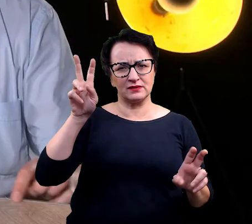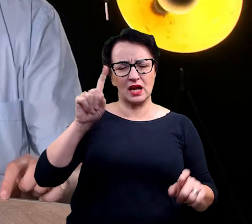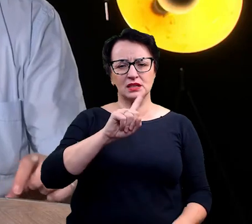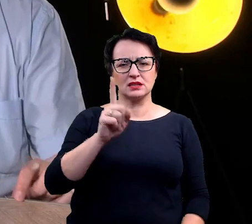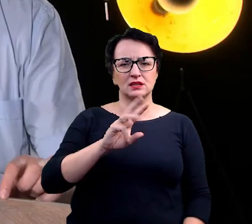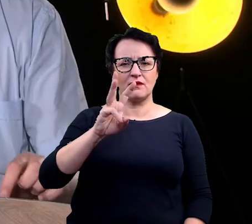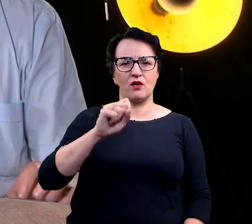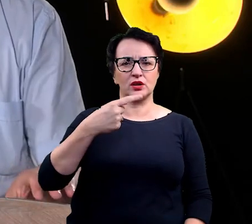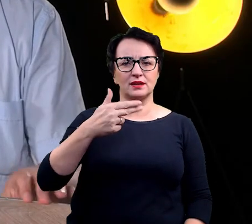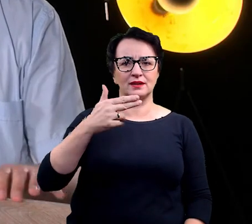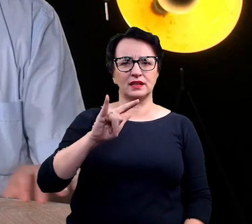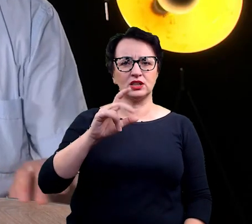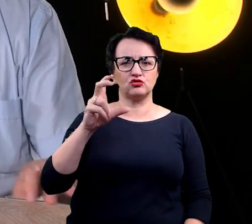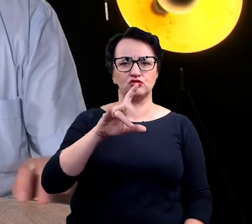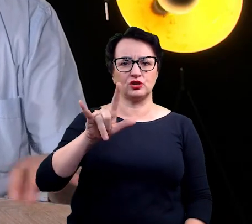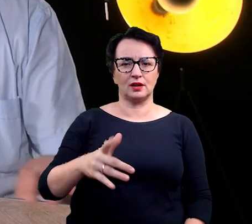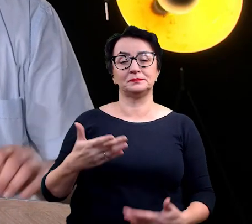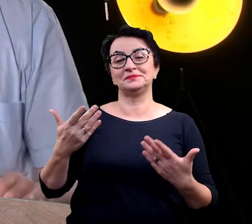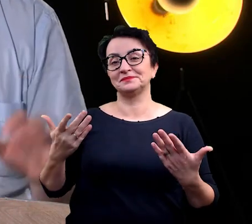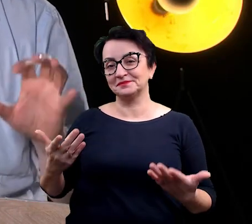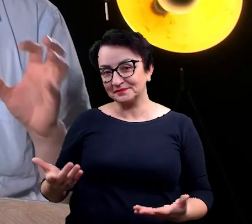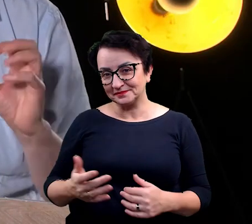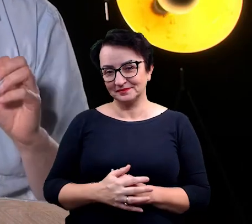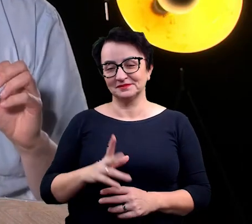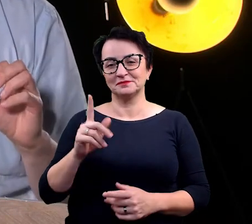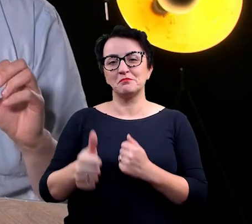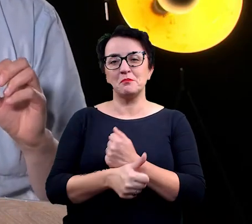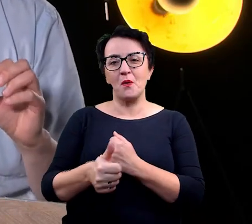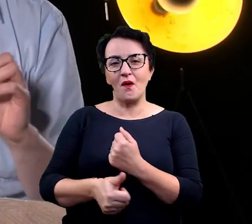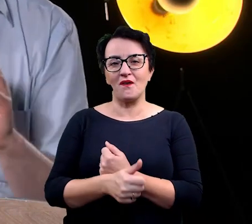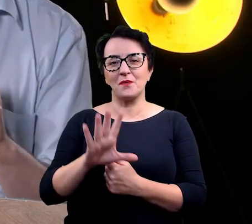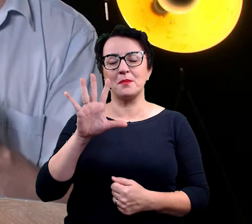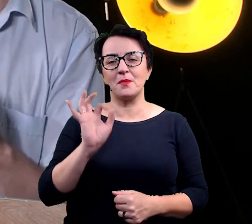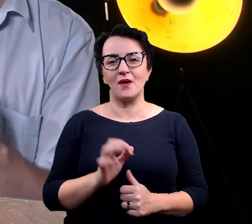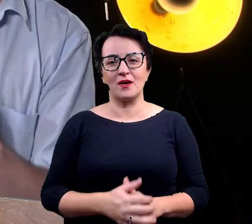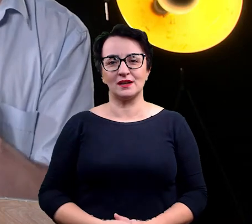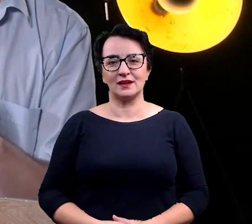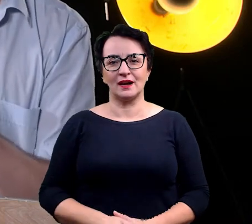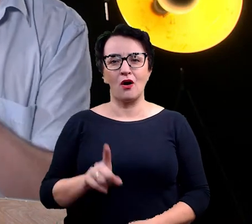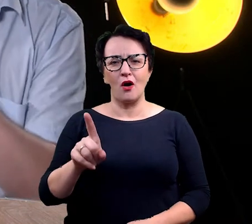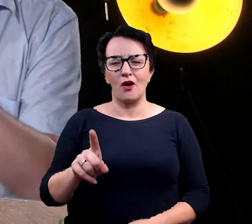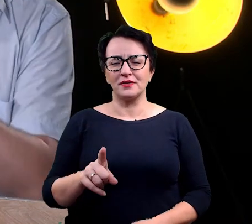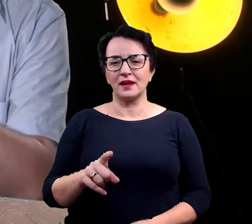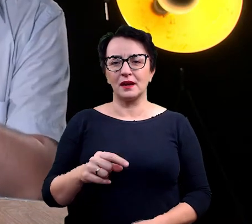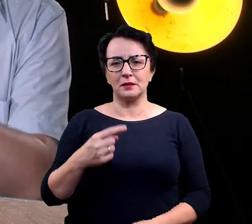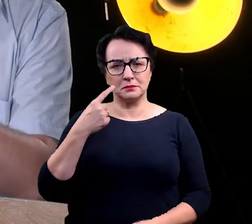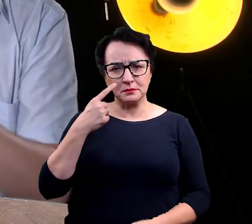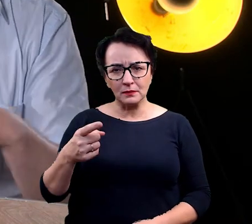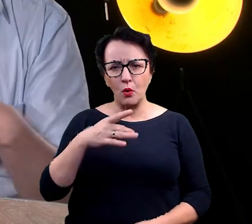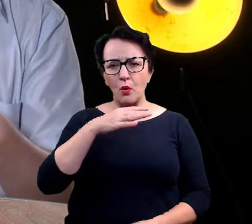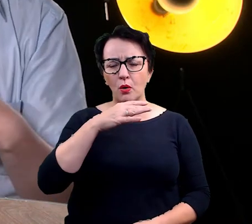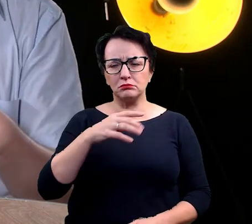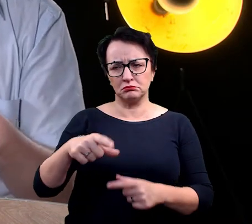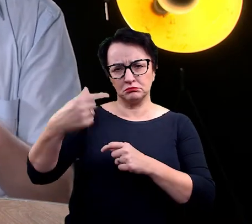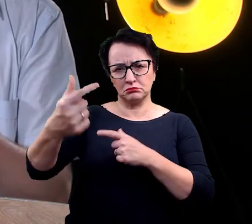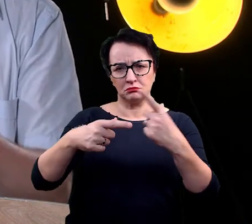z tego powodu, że on nie przypomina tak naprawdę bardzo tej paproci, z którą jest